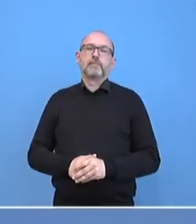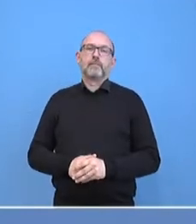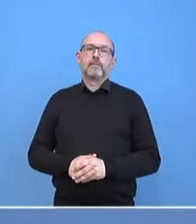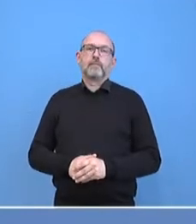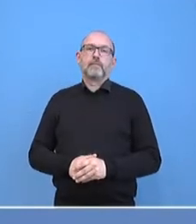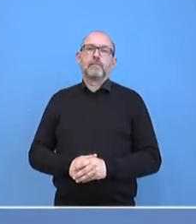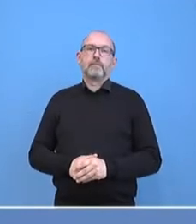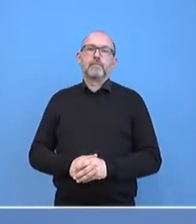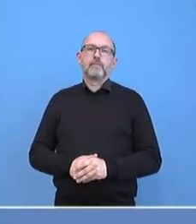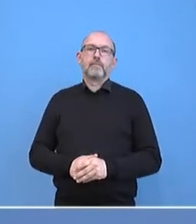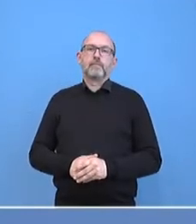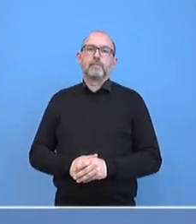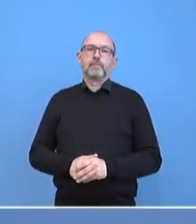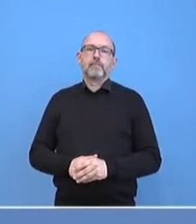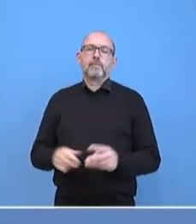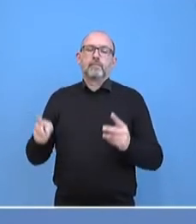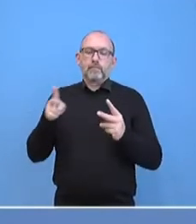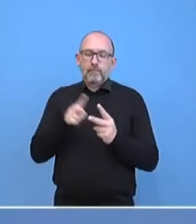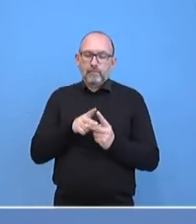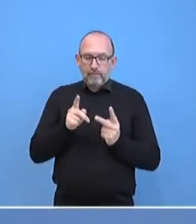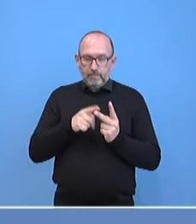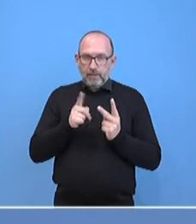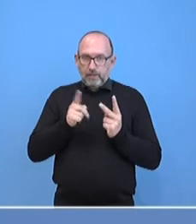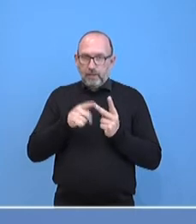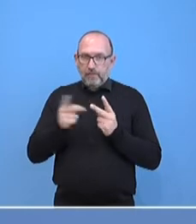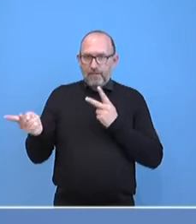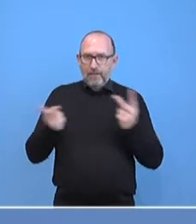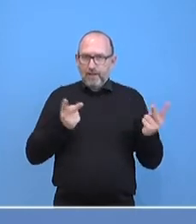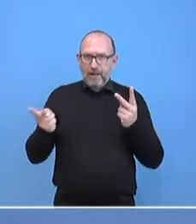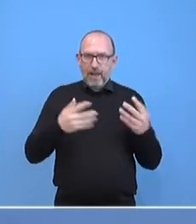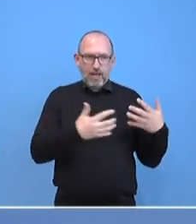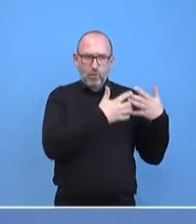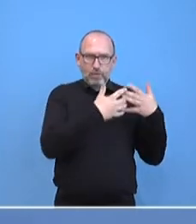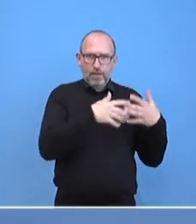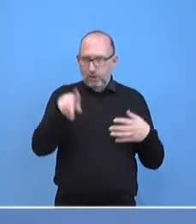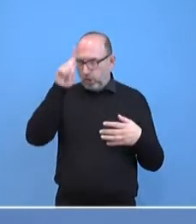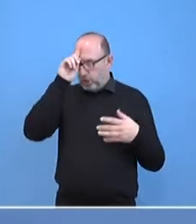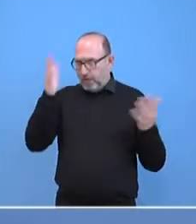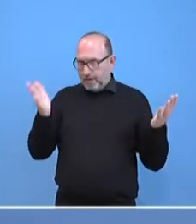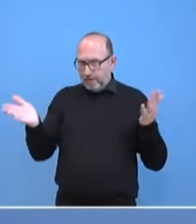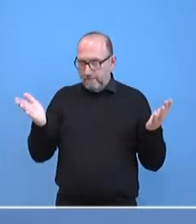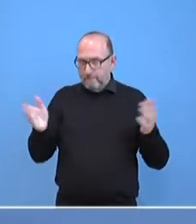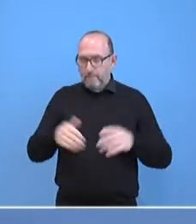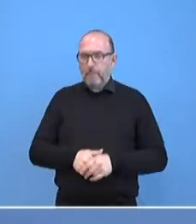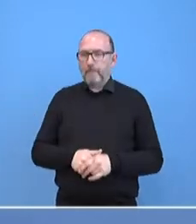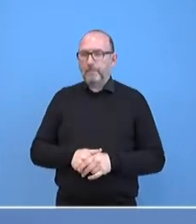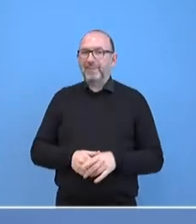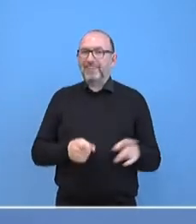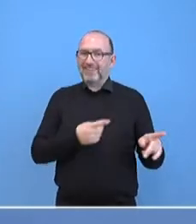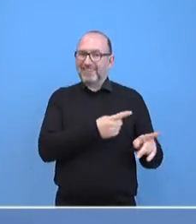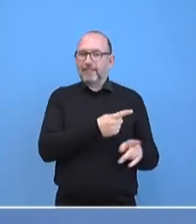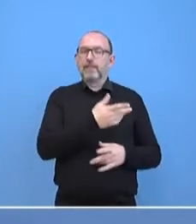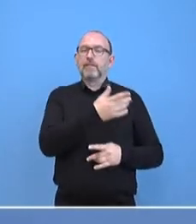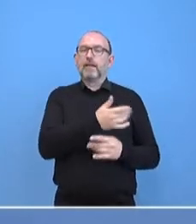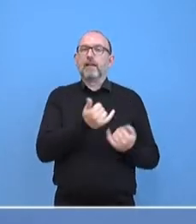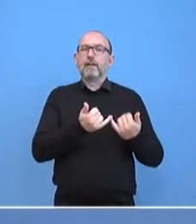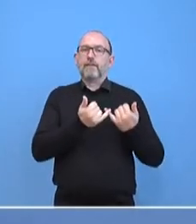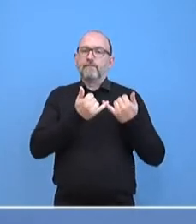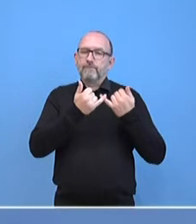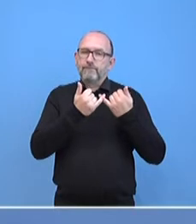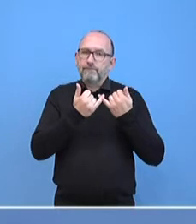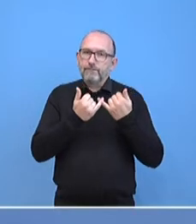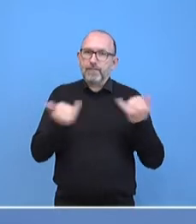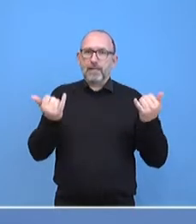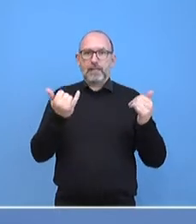Also zu dem Vergleich mit den USA. Ich kann über die Art und Weise, wie dort sozusagen